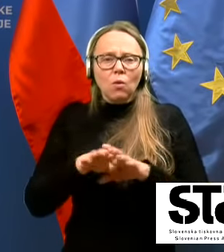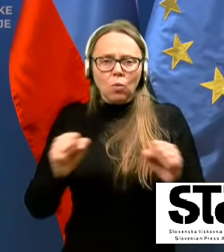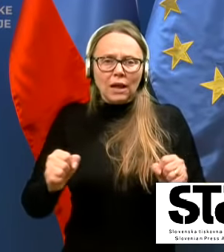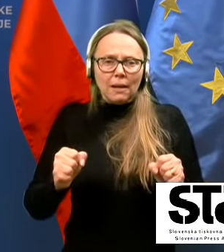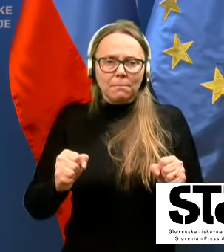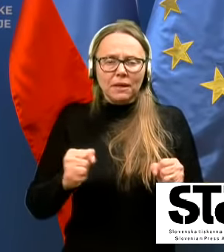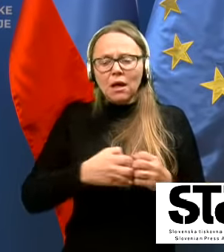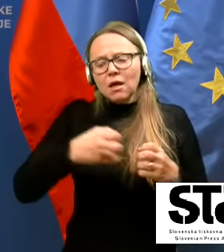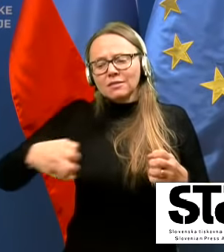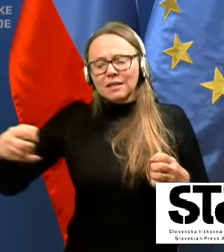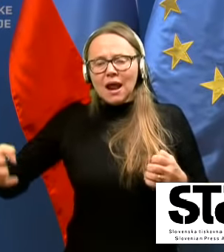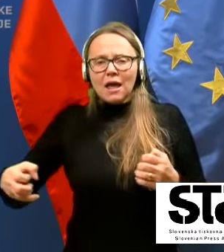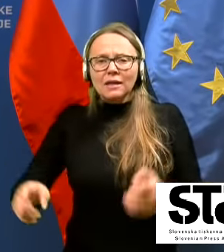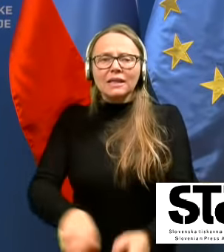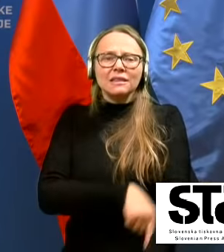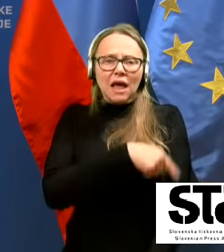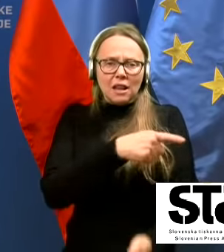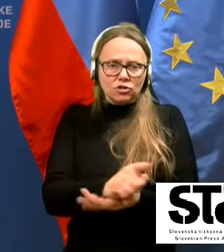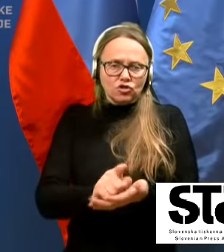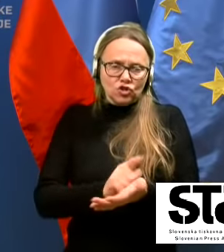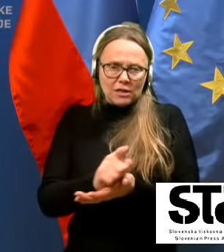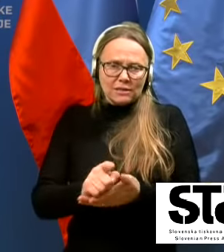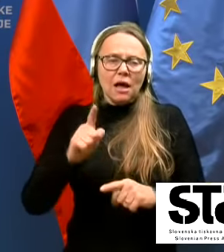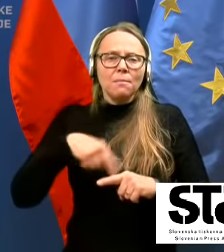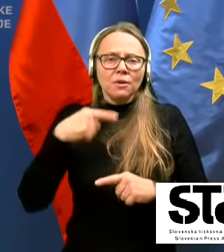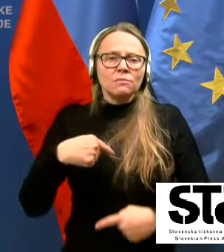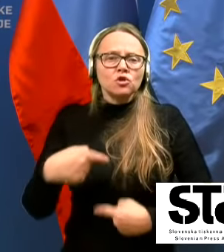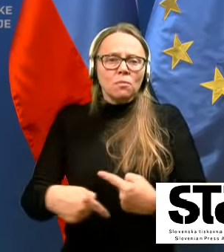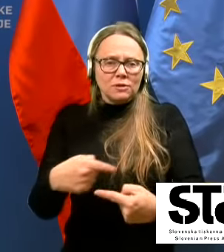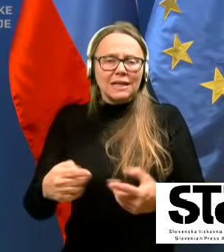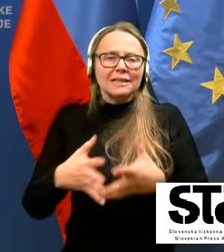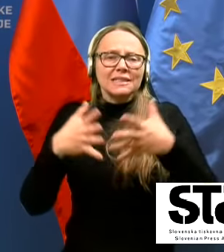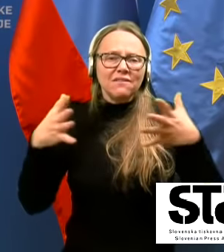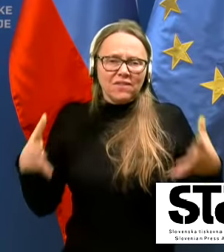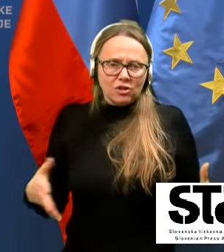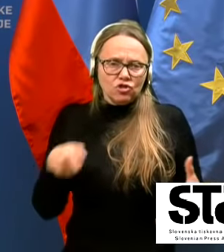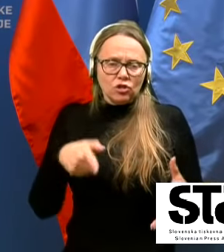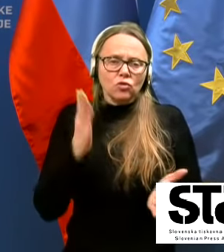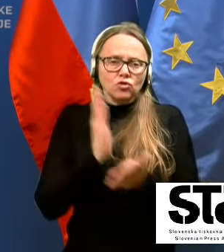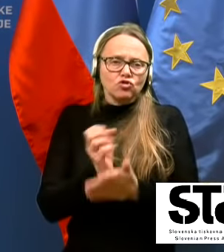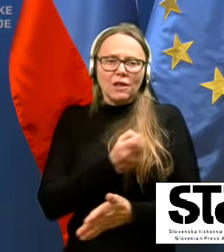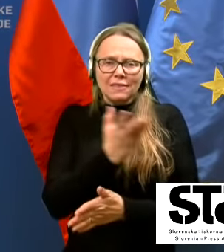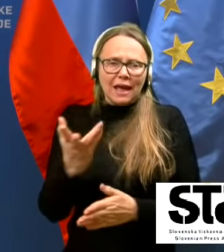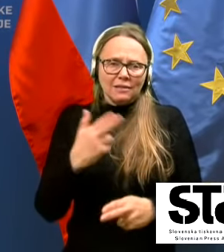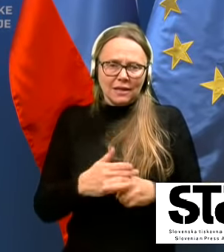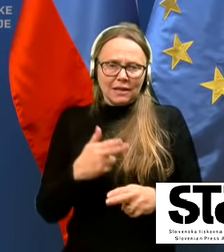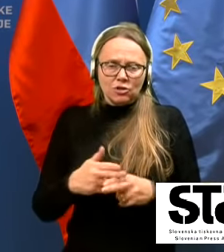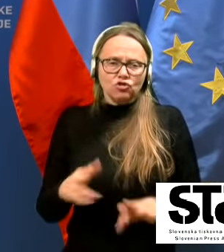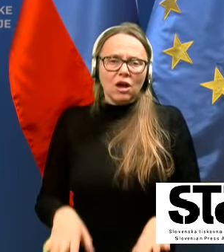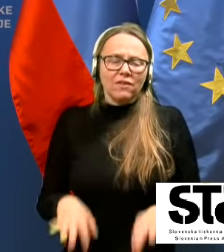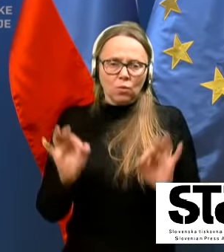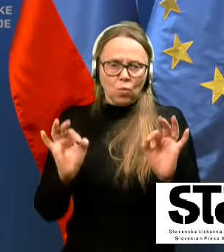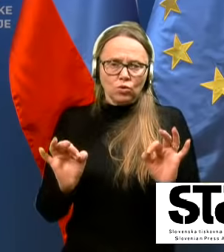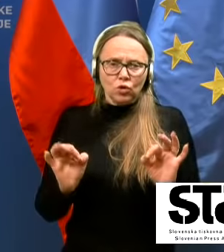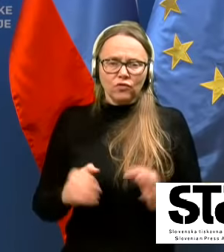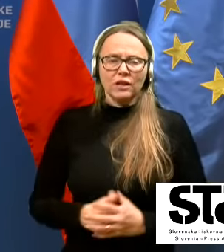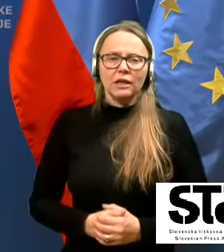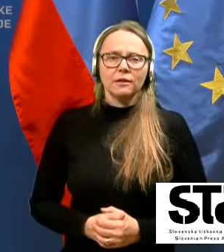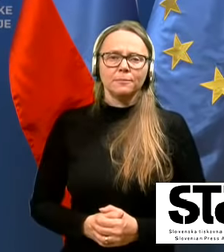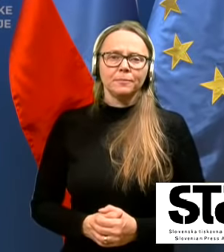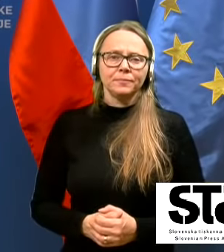bistveno del časa. Potem so posledice večje. To so že nekatere države ugotovile